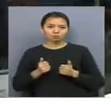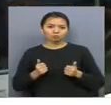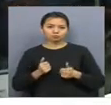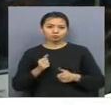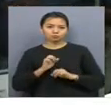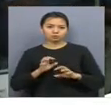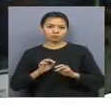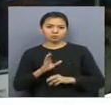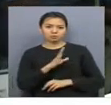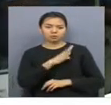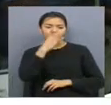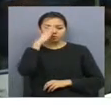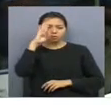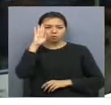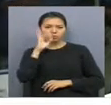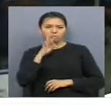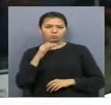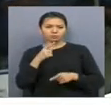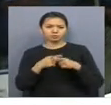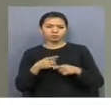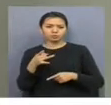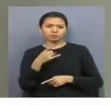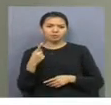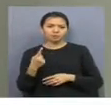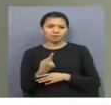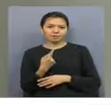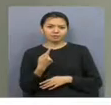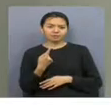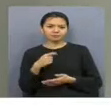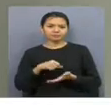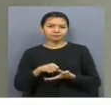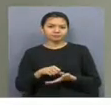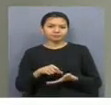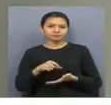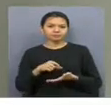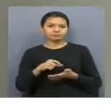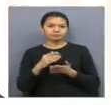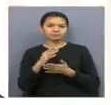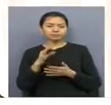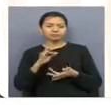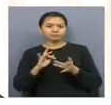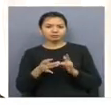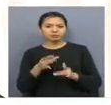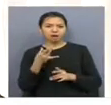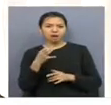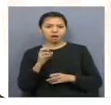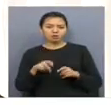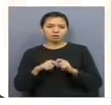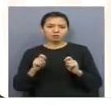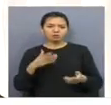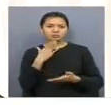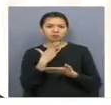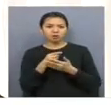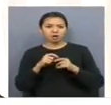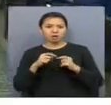тоқталды. Ақмол облысының шенеуніктері республикада алғашықлардың бірі болып, әлюметтік желілерде аккаунттары құрау өтіріп, өзерінің